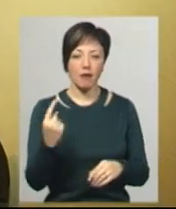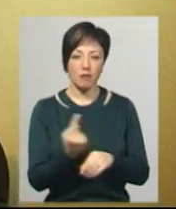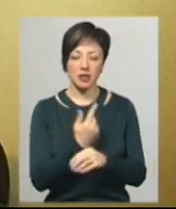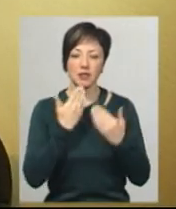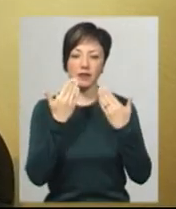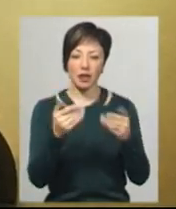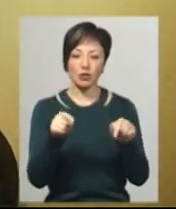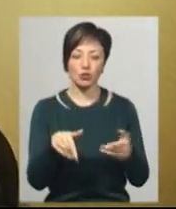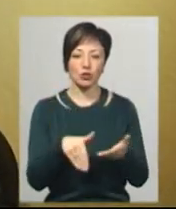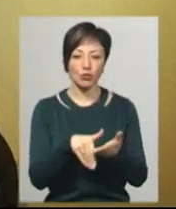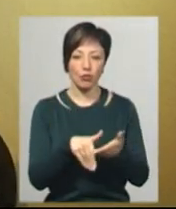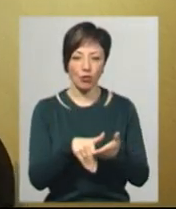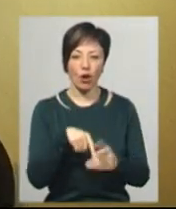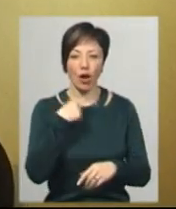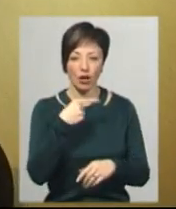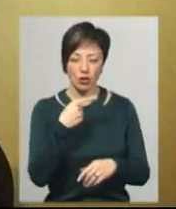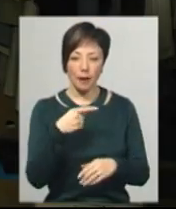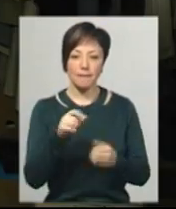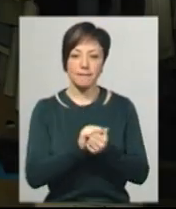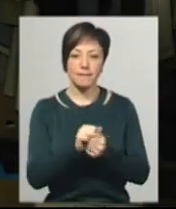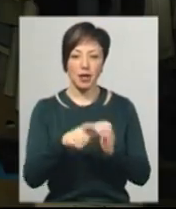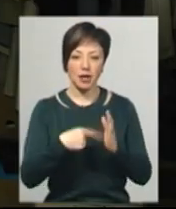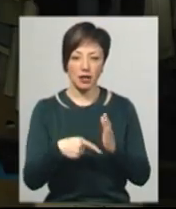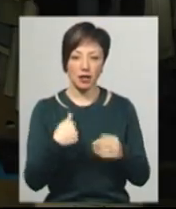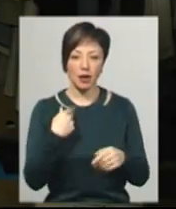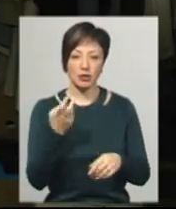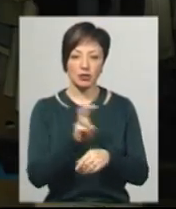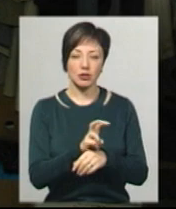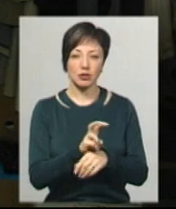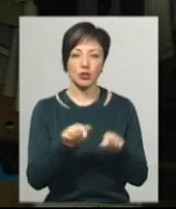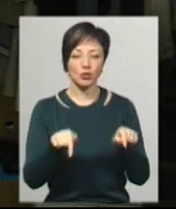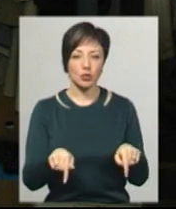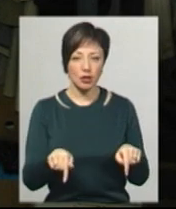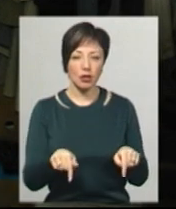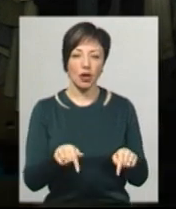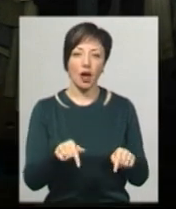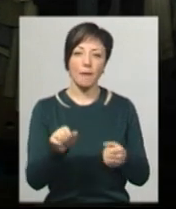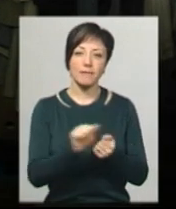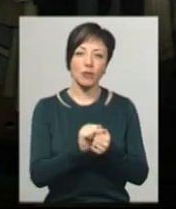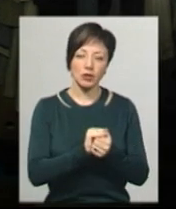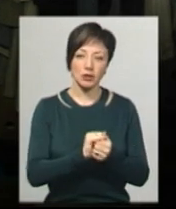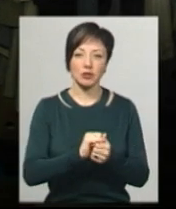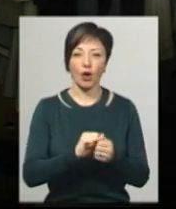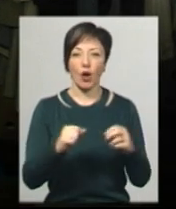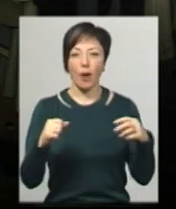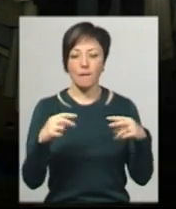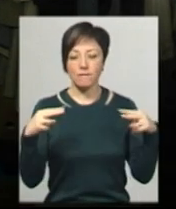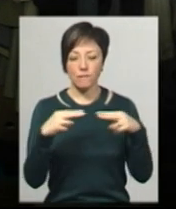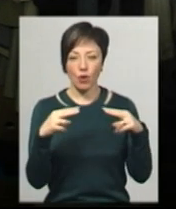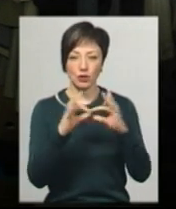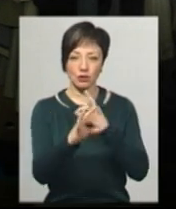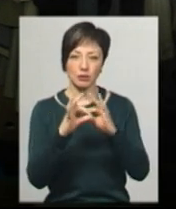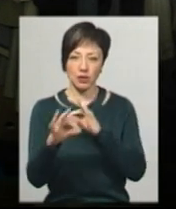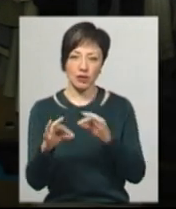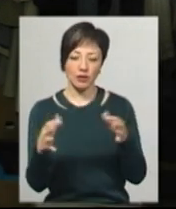звертається сюди за допомогою. Каже, пере тут речі. Я прийшла сюди постіратись, постільну білизну і крупні